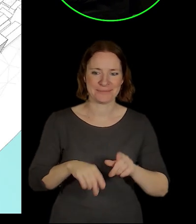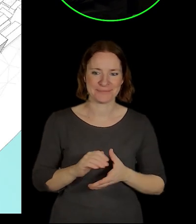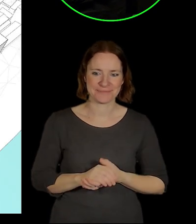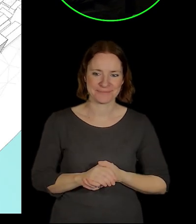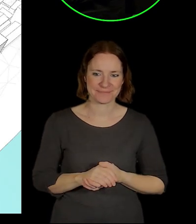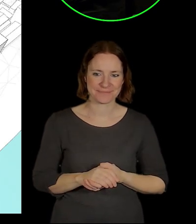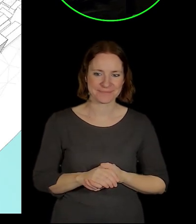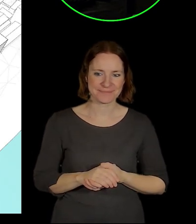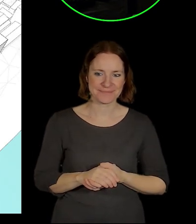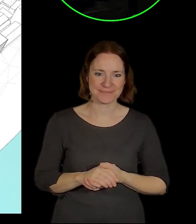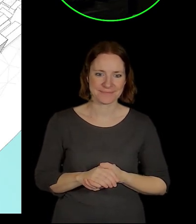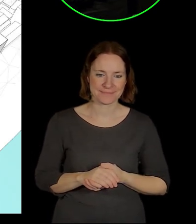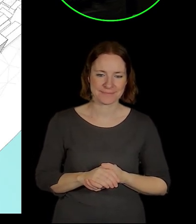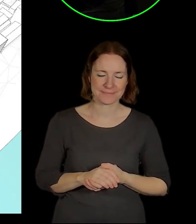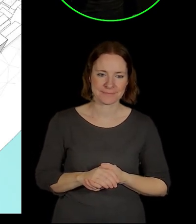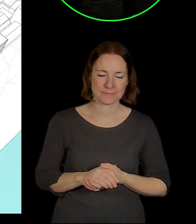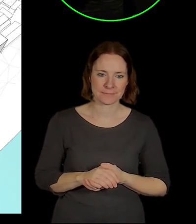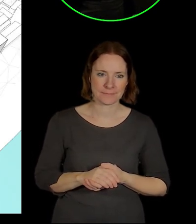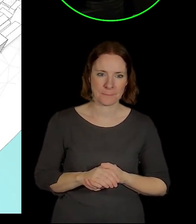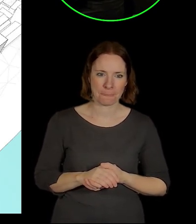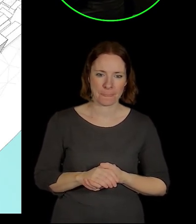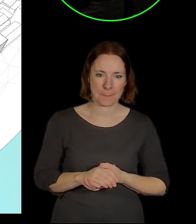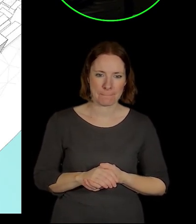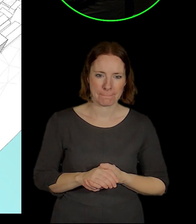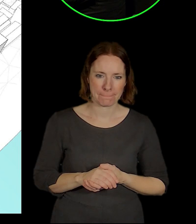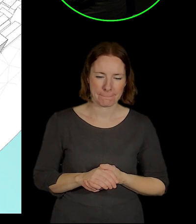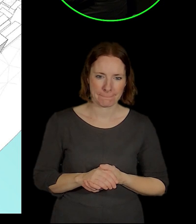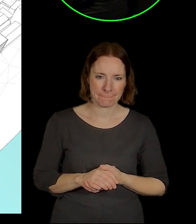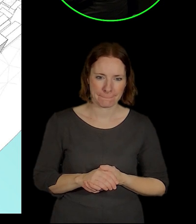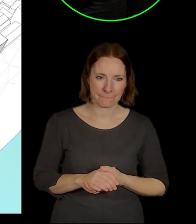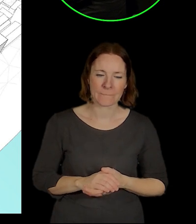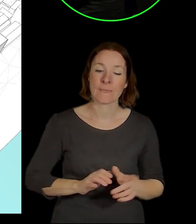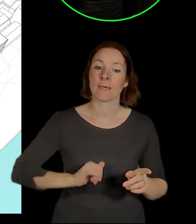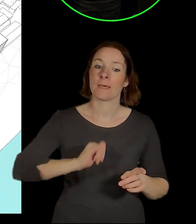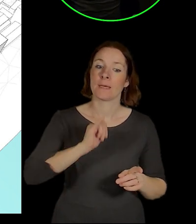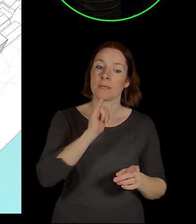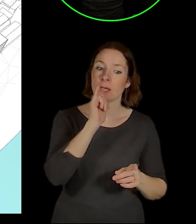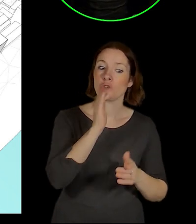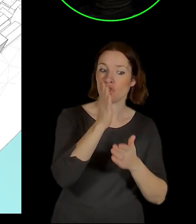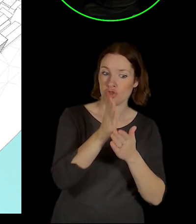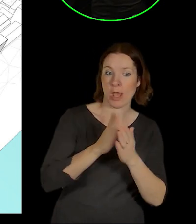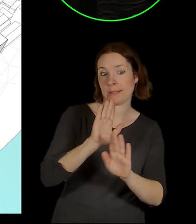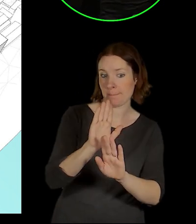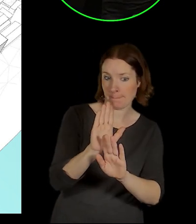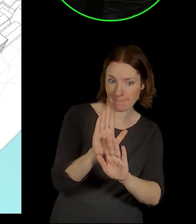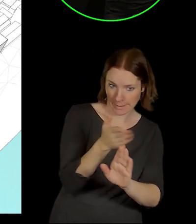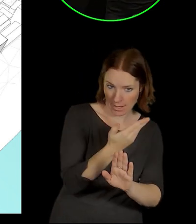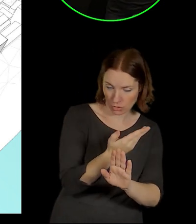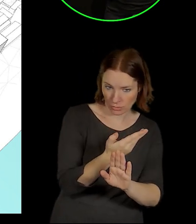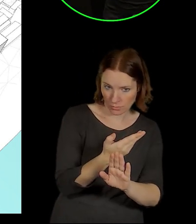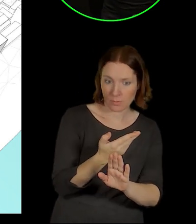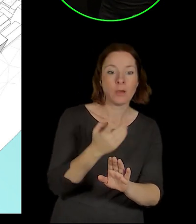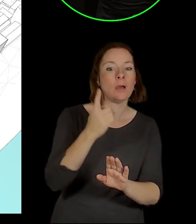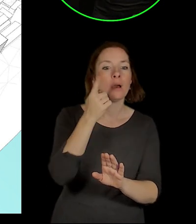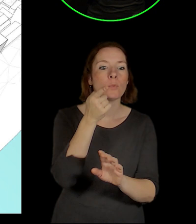Jak jsem říkal, my jsme vlastně odstranili jižní křídlo, tím pádem jsme museli zprávě železníc